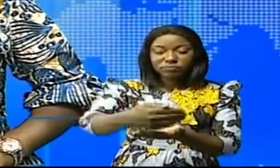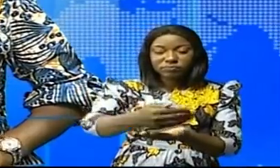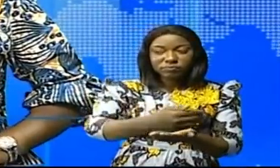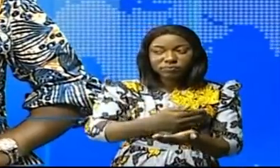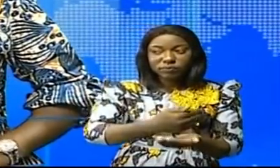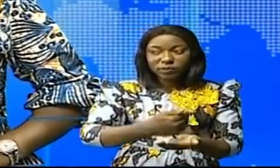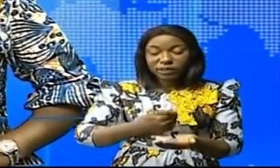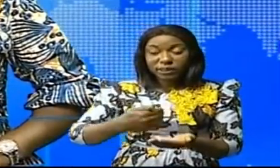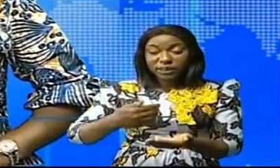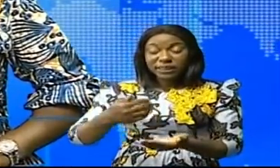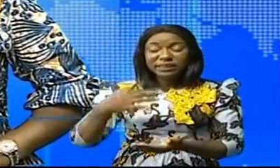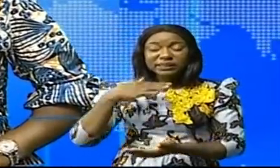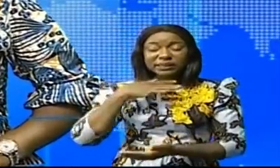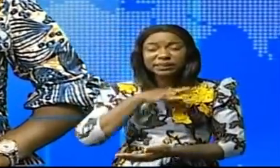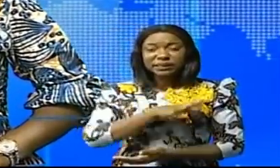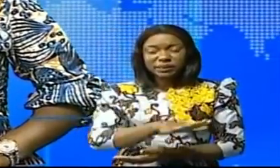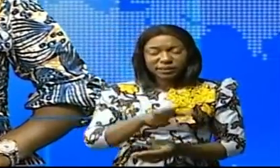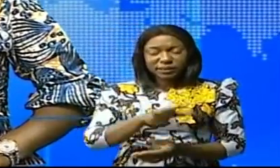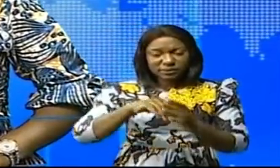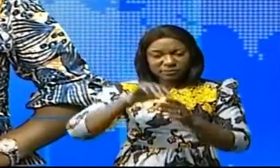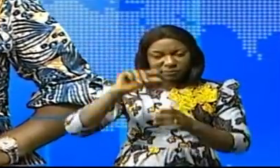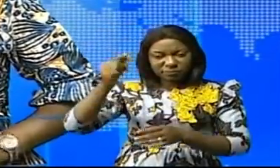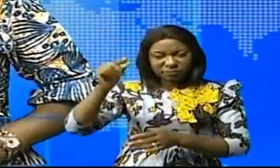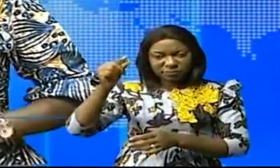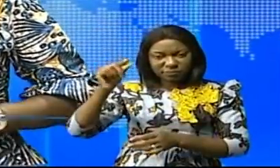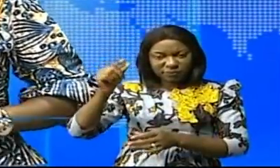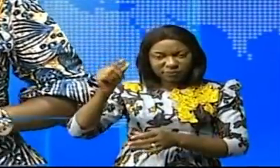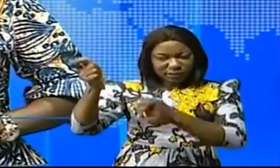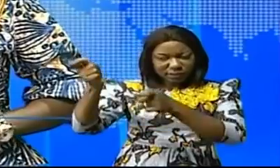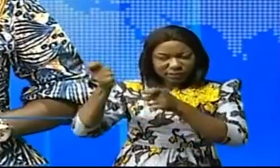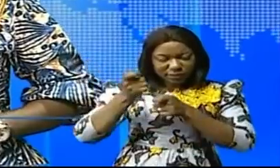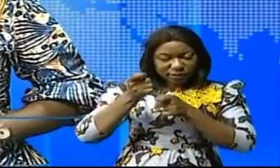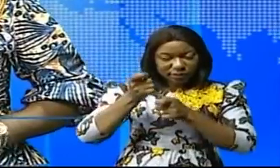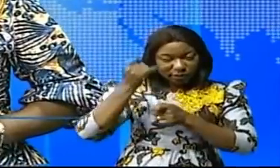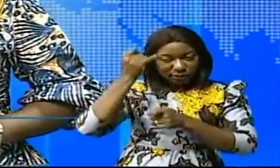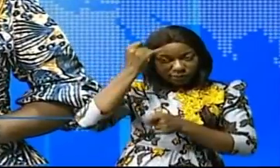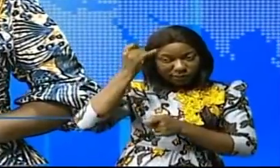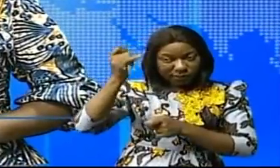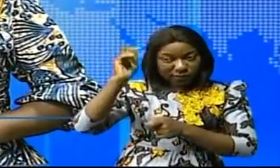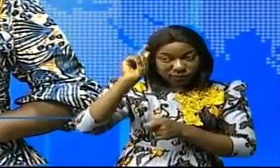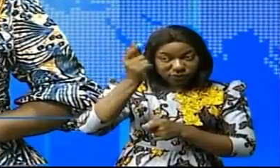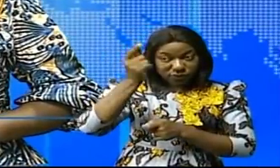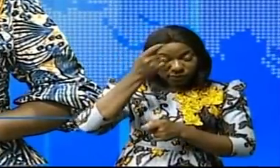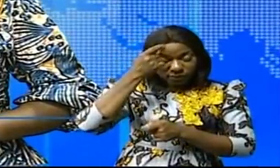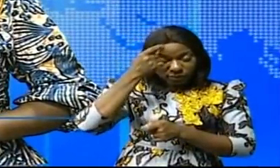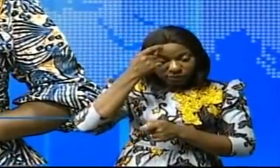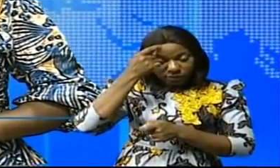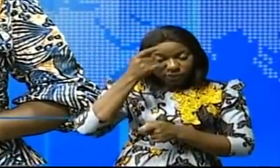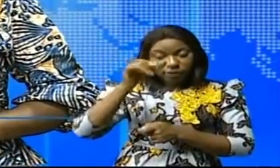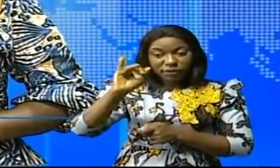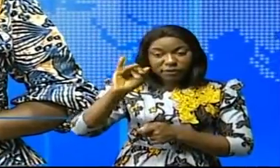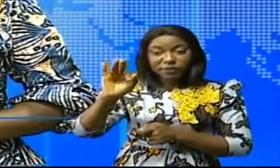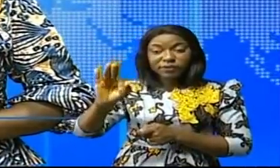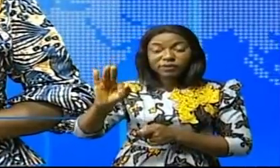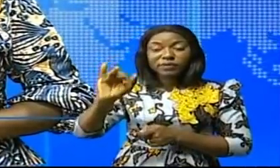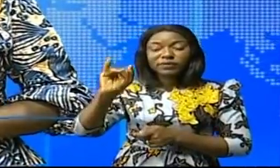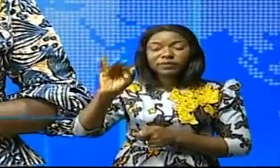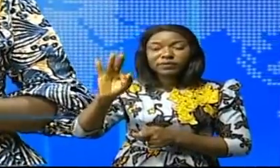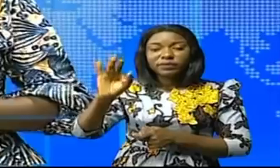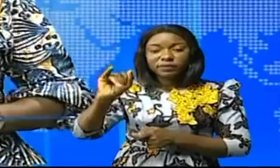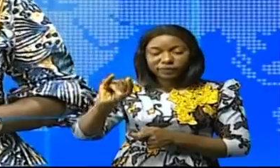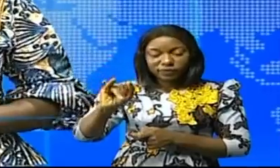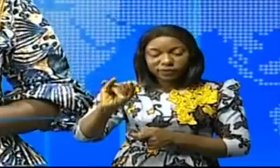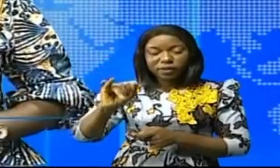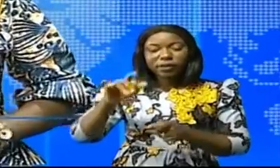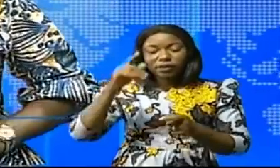entreprises minières. Elle a attiré l'attention du gouverneur de l'Oulaba, Fifi Masuka, dont la province est